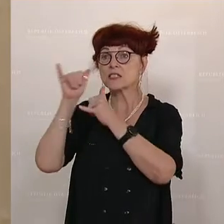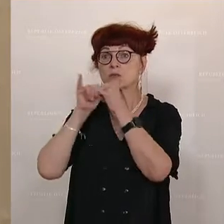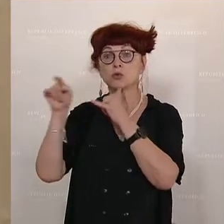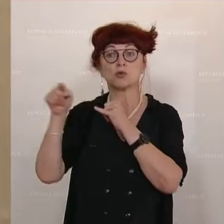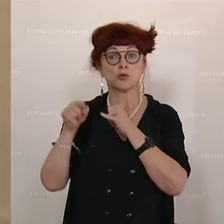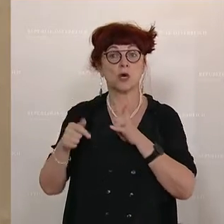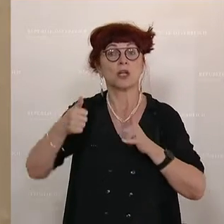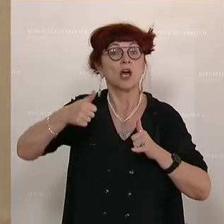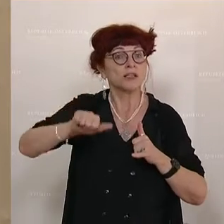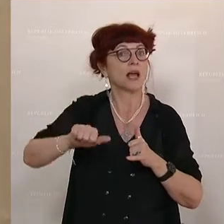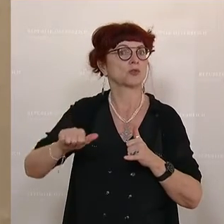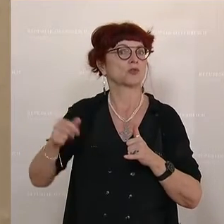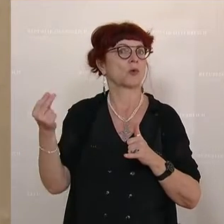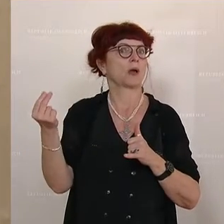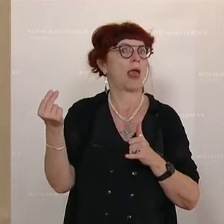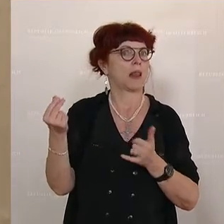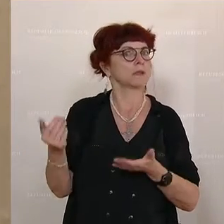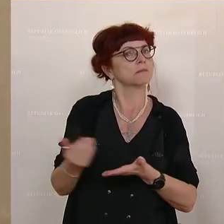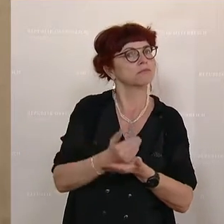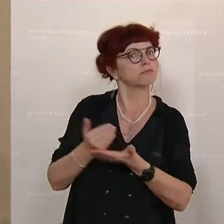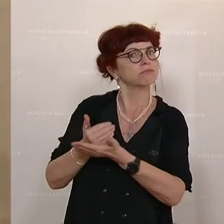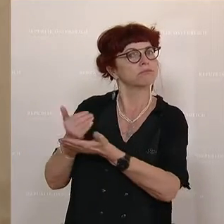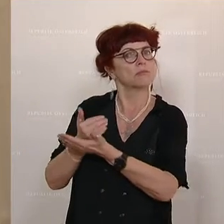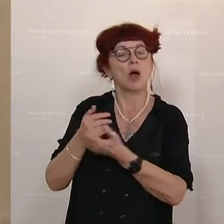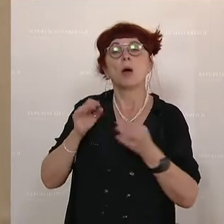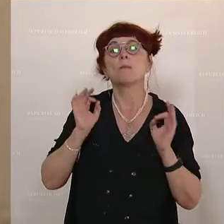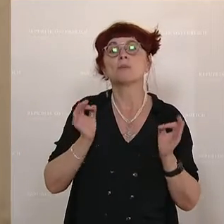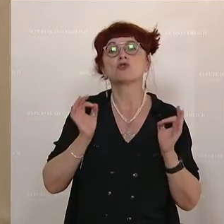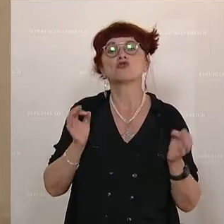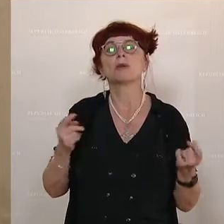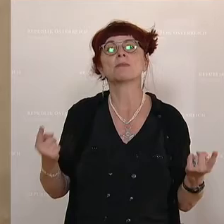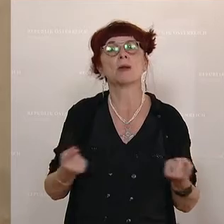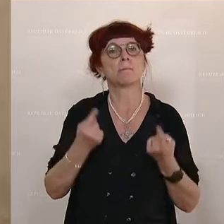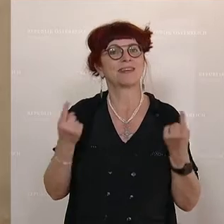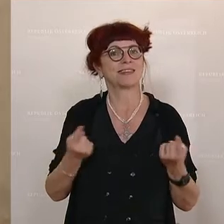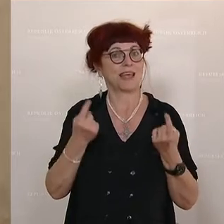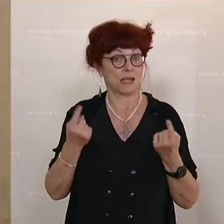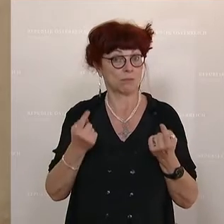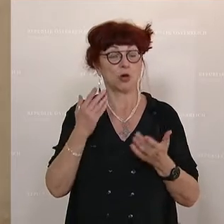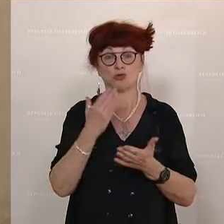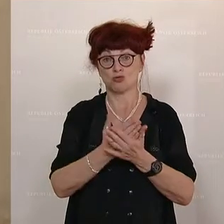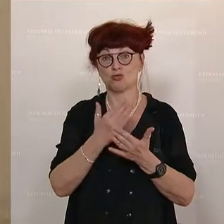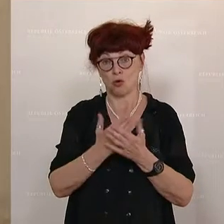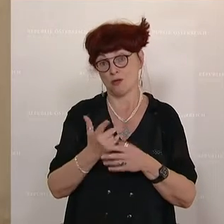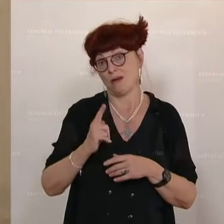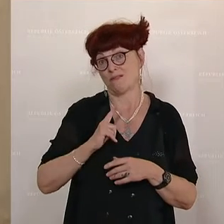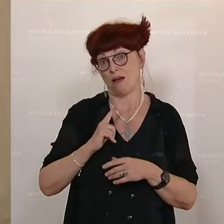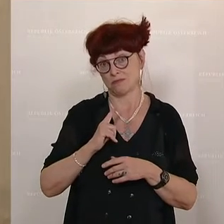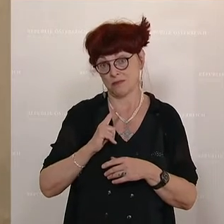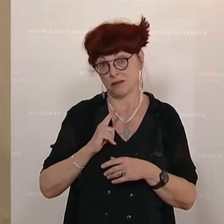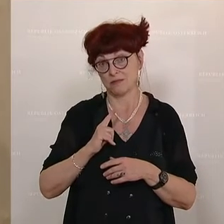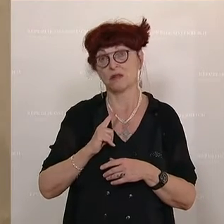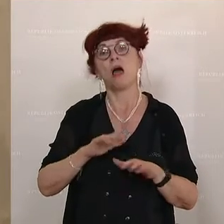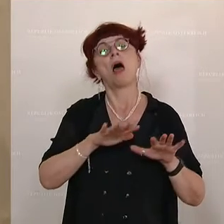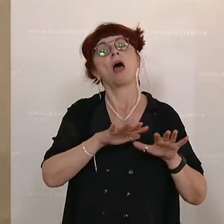zusätzliches Geld einhergibt. Gewisse Betriebe gehen schon voraus, Herr Obmann, wie das funktioniert. Slow